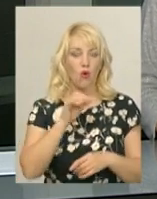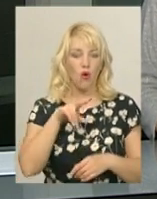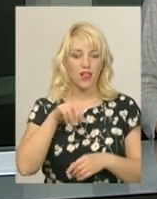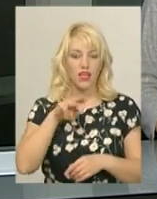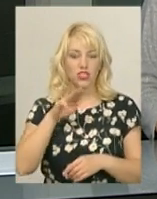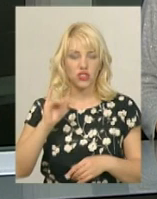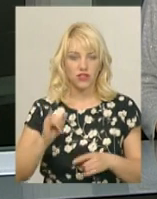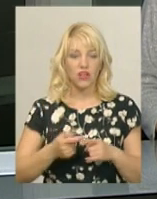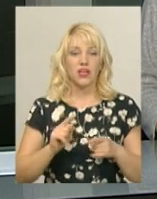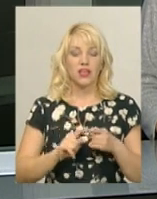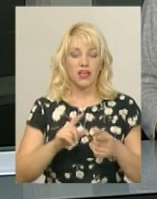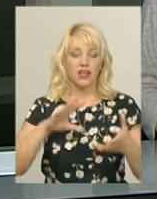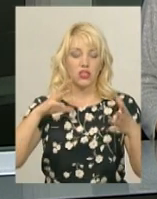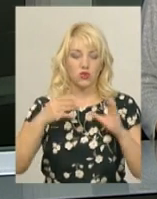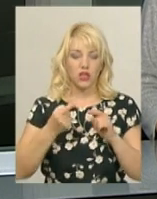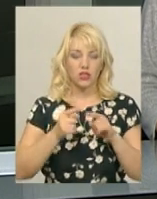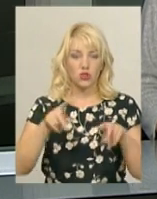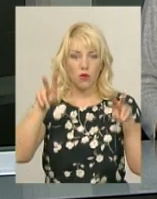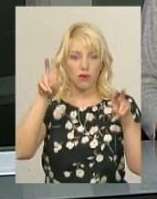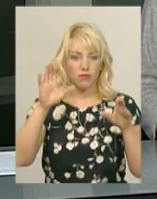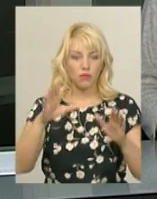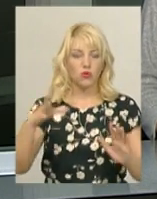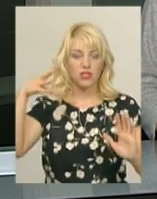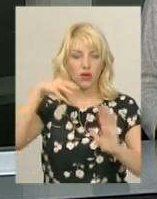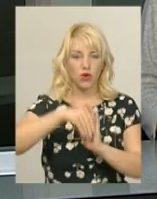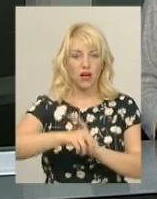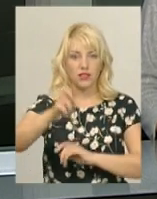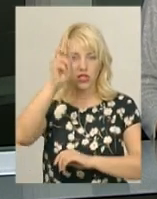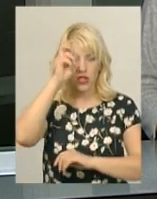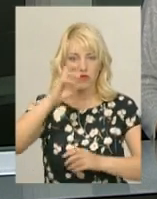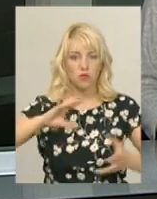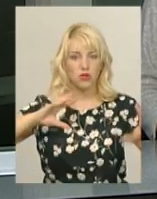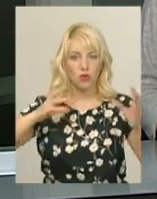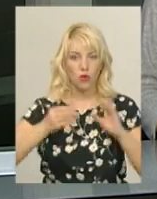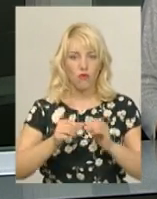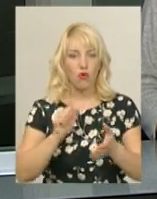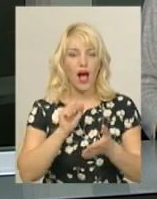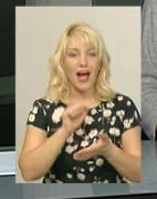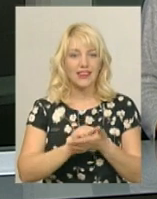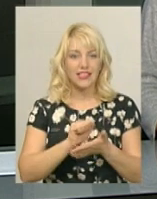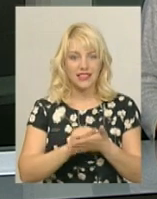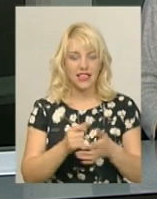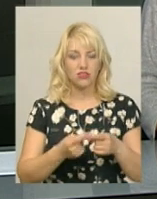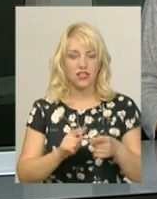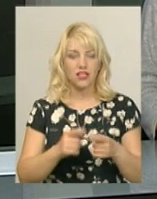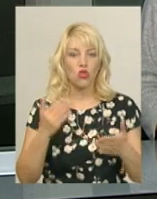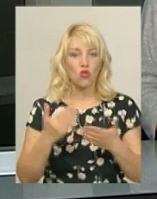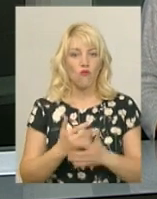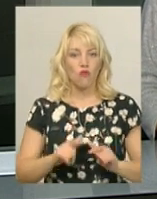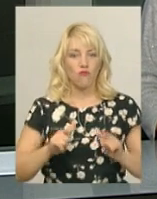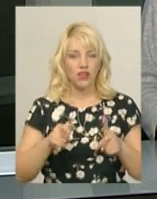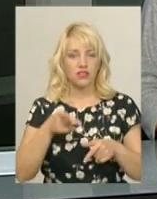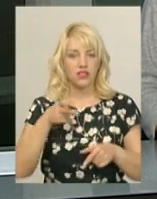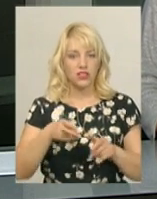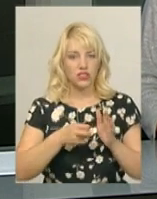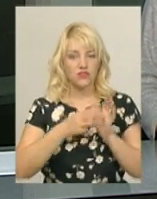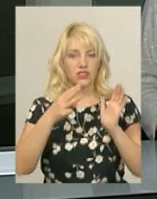Результати з цього предмету зараховатимуть як державну підсумкову атестацію. Це одна із нововведень ЗНО-2018. Нині в